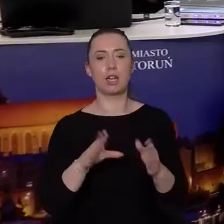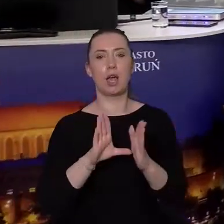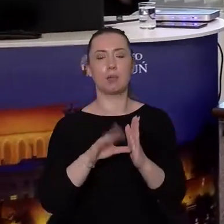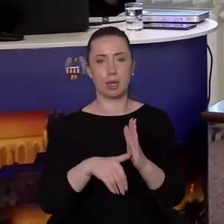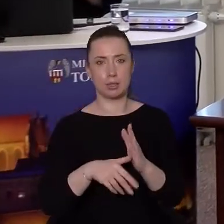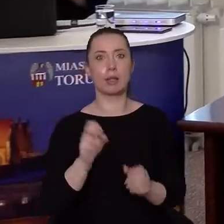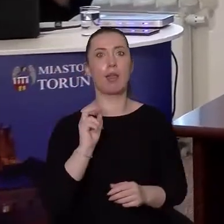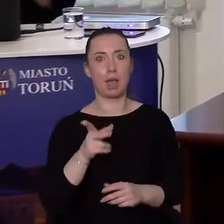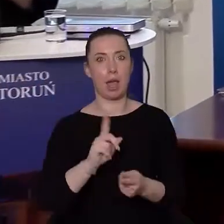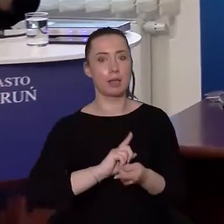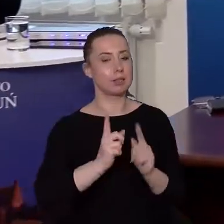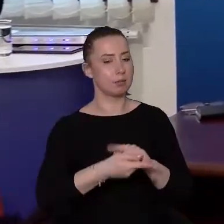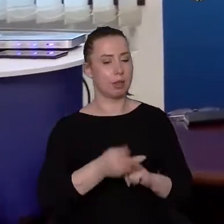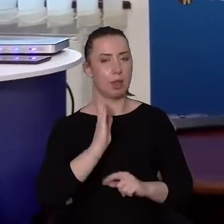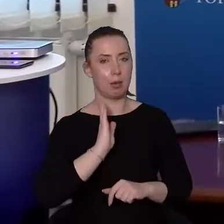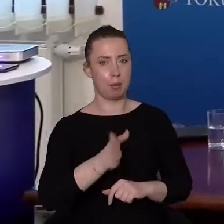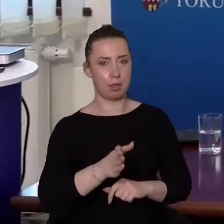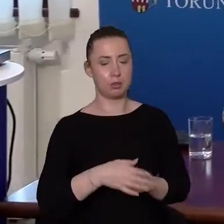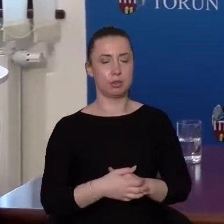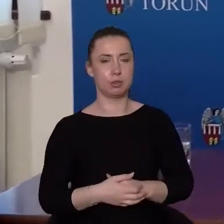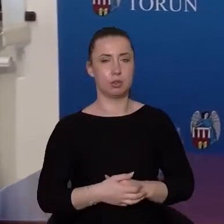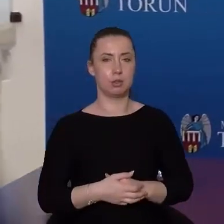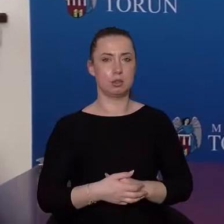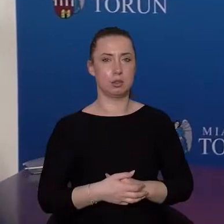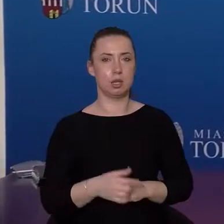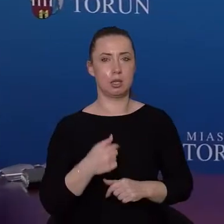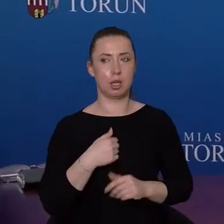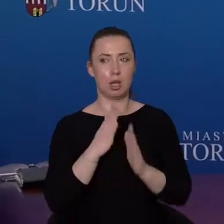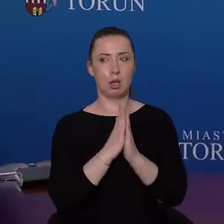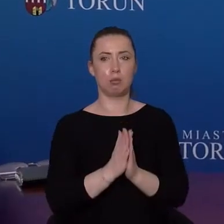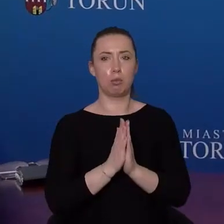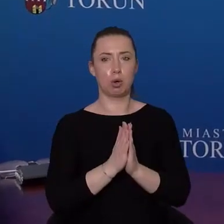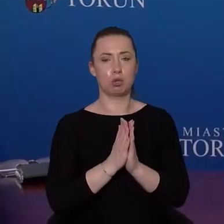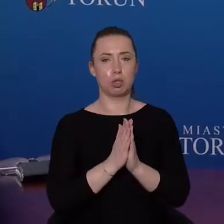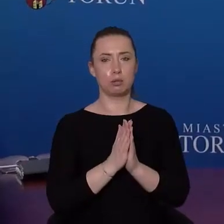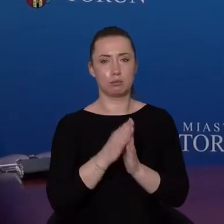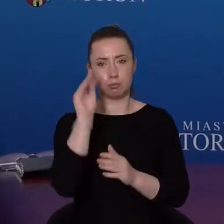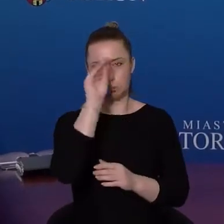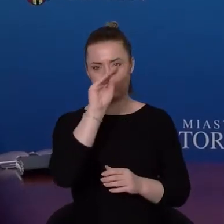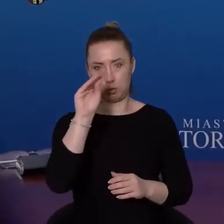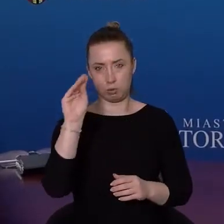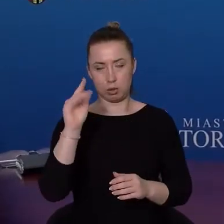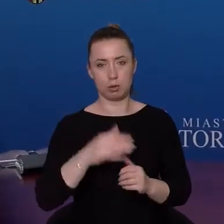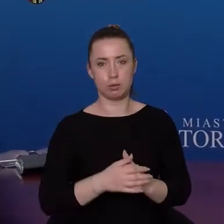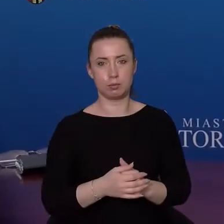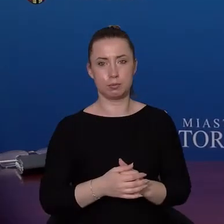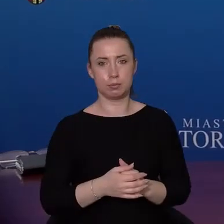Wigilii Miejskiej się zmienia. Ja poproszę o przypomnienie czasu